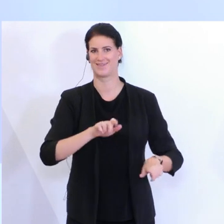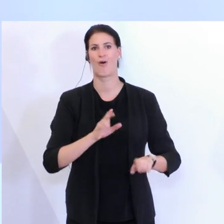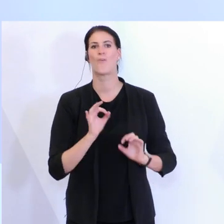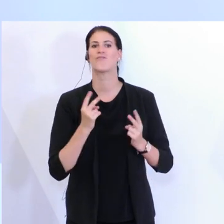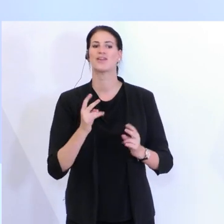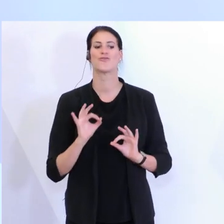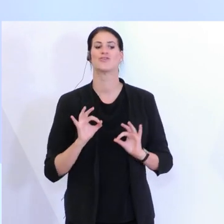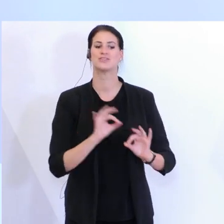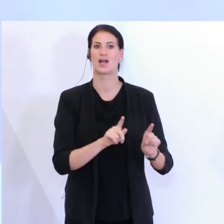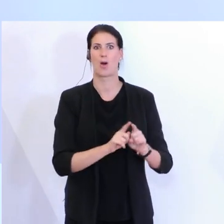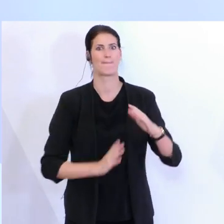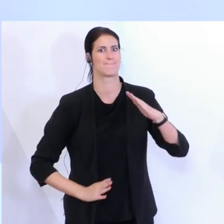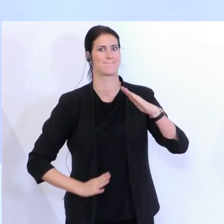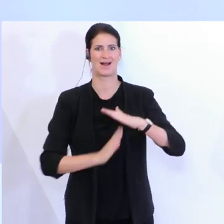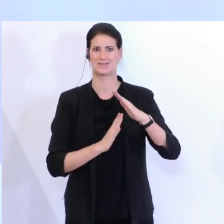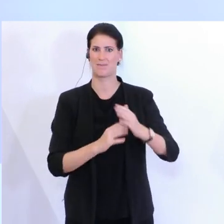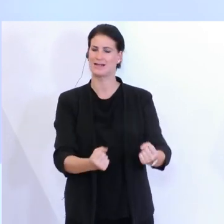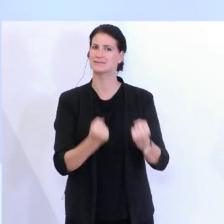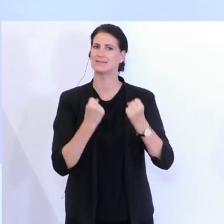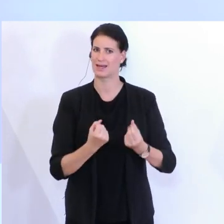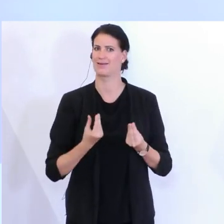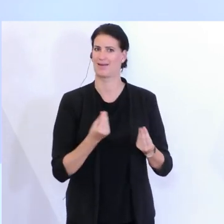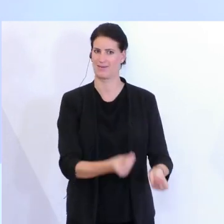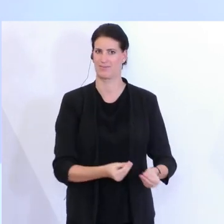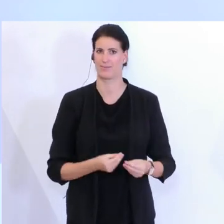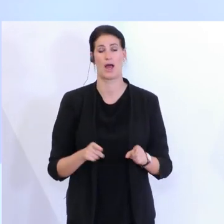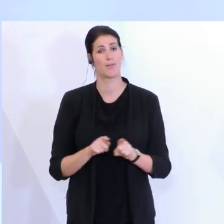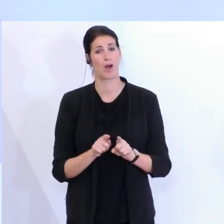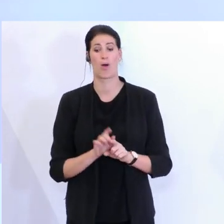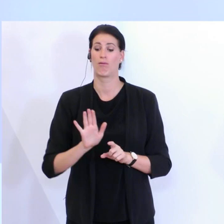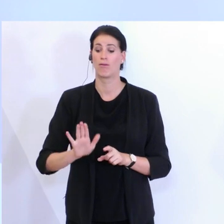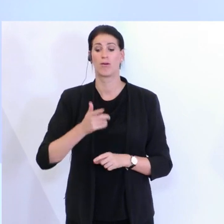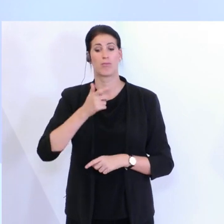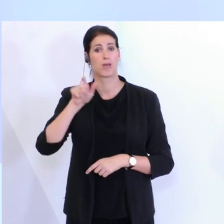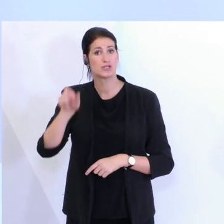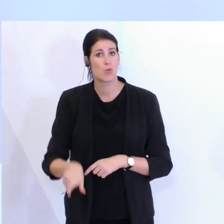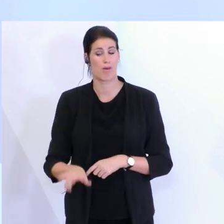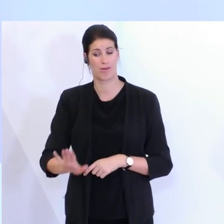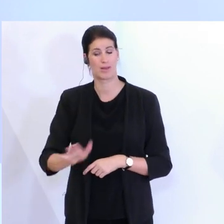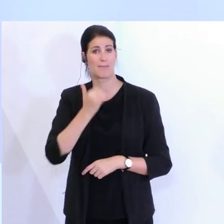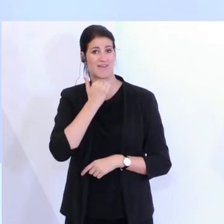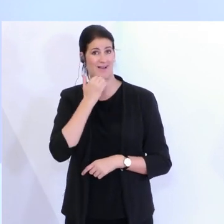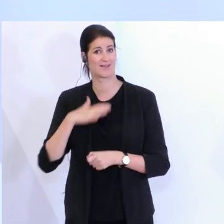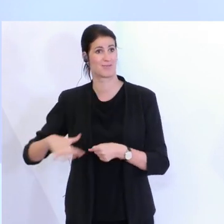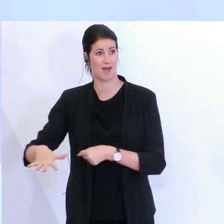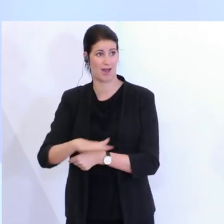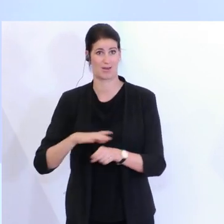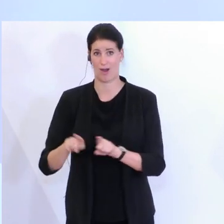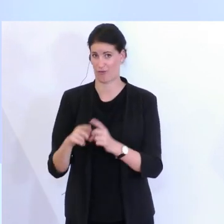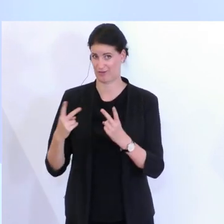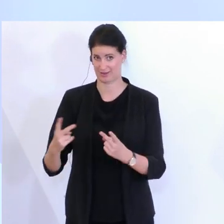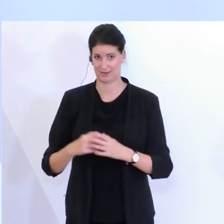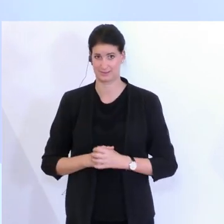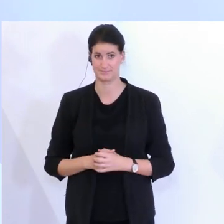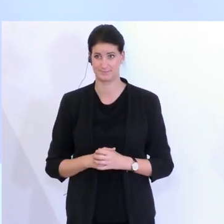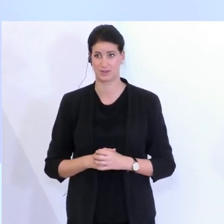wollen und herstellen wollen, natürlich auch im persönlichen und privaten Umfeld der Mitarbeiterinnen und Mitarbeiter. Sie sehen